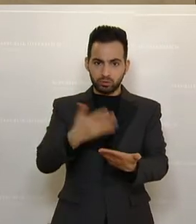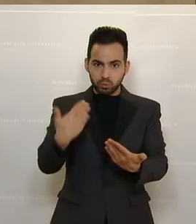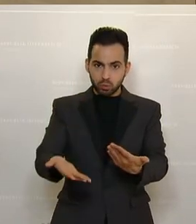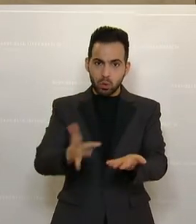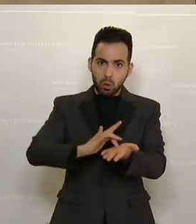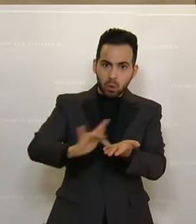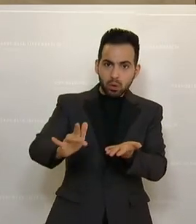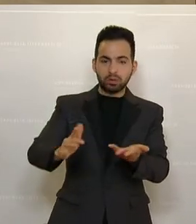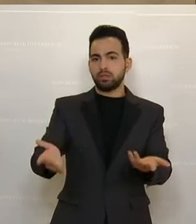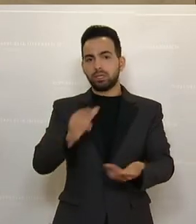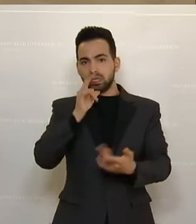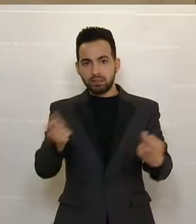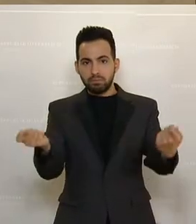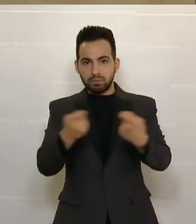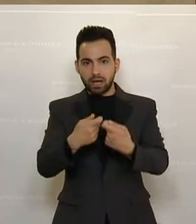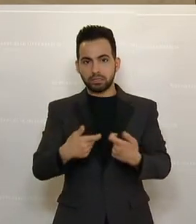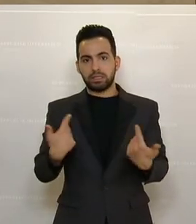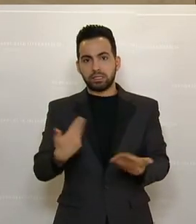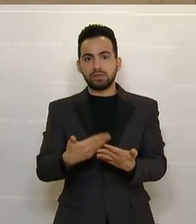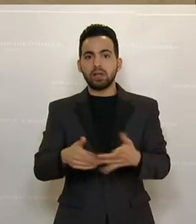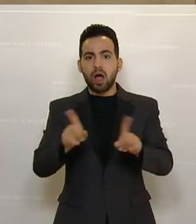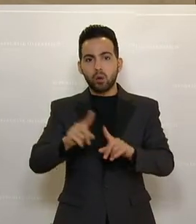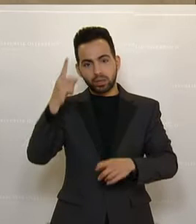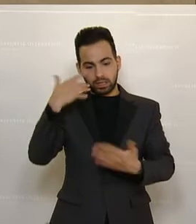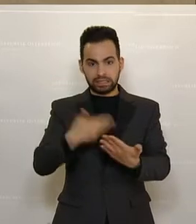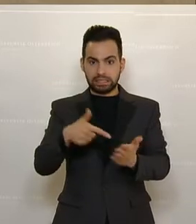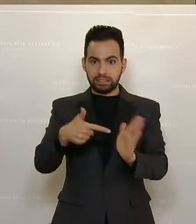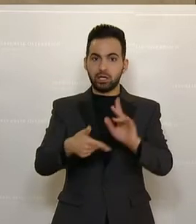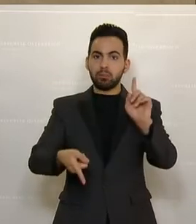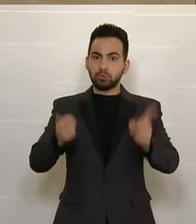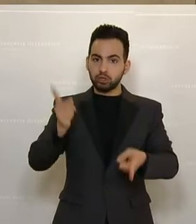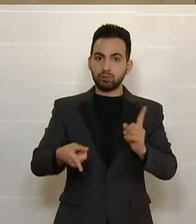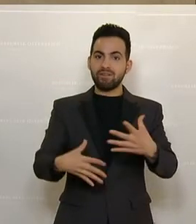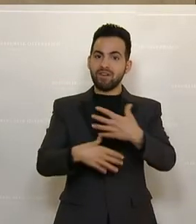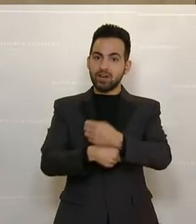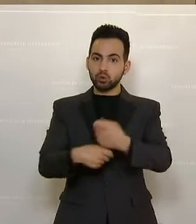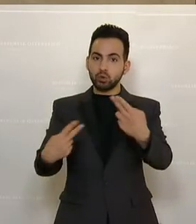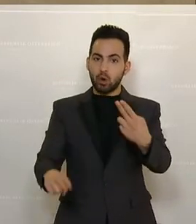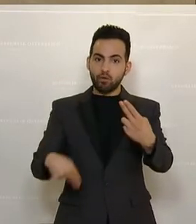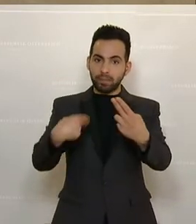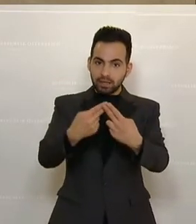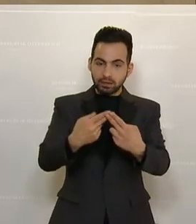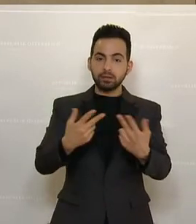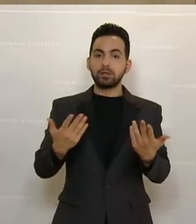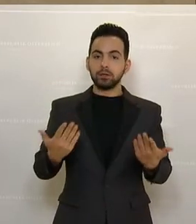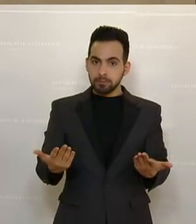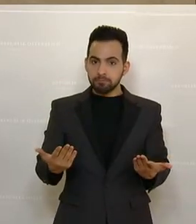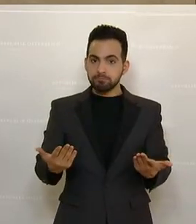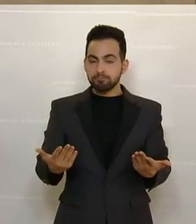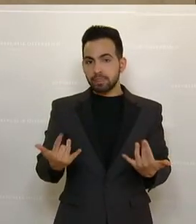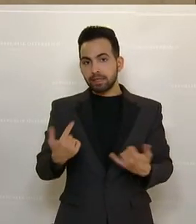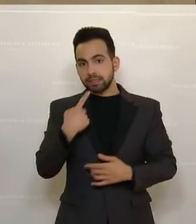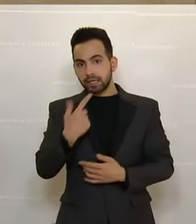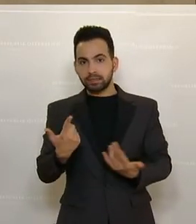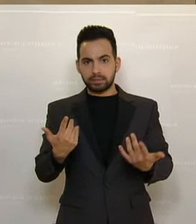mehr angemessen und glaube auch, dass diese Bestimmung mit der Verfassungskonformität, ich